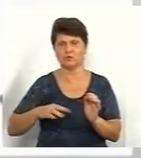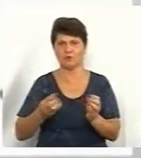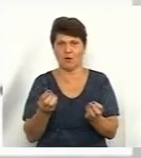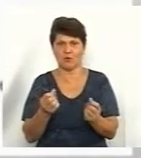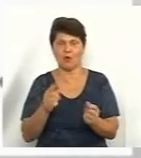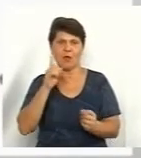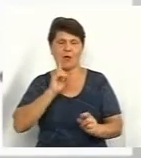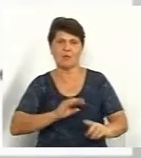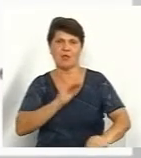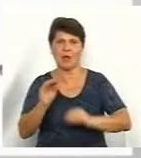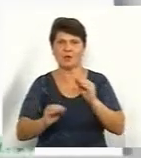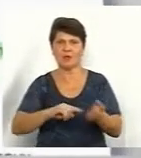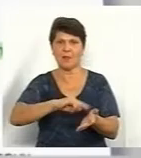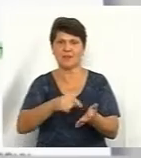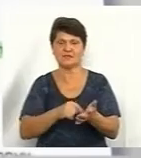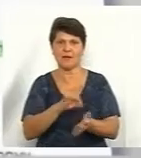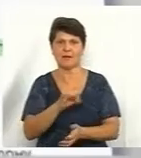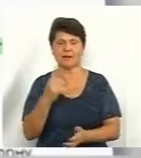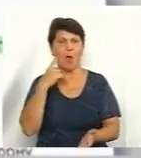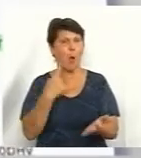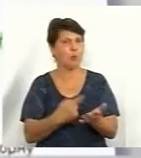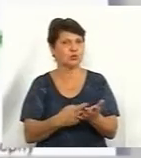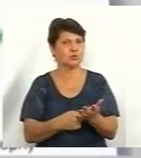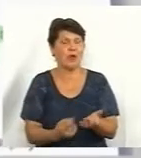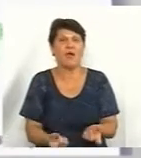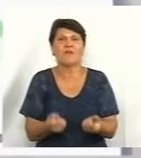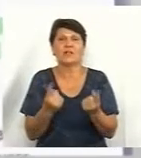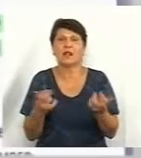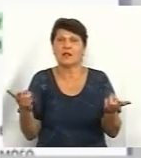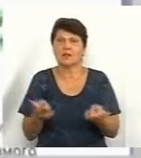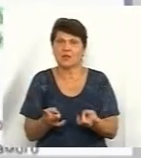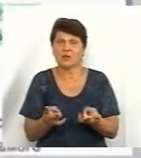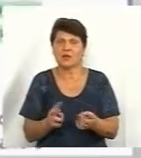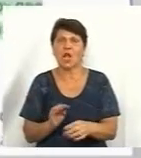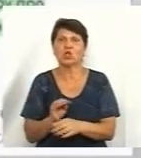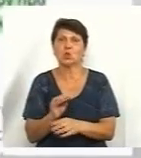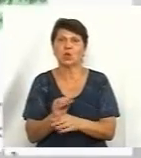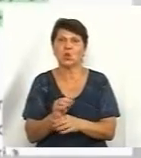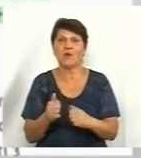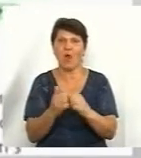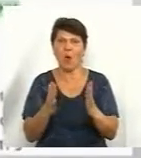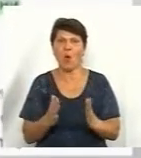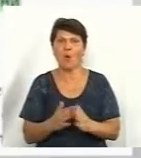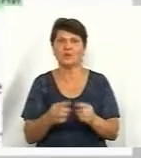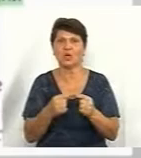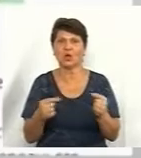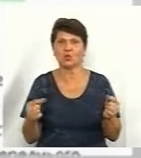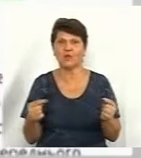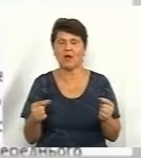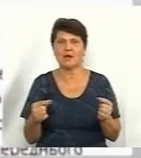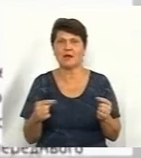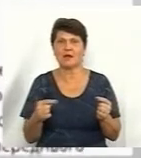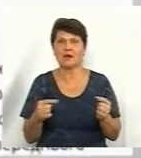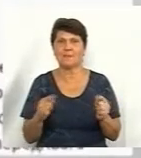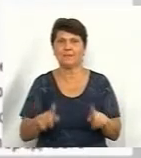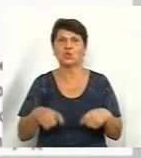Вінницької міської ради обґрунтування виникла необхідність у постачанні додаткового обсягу товару у того самого постачальника,